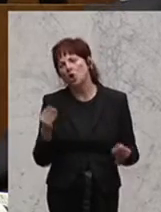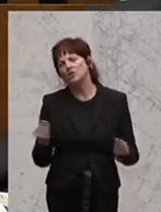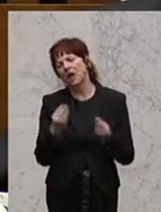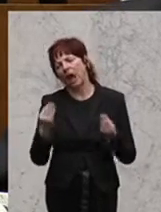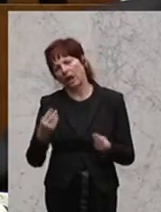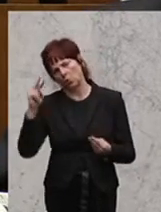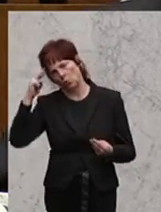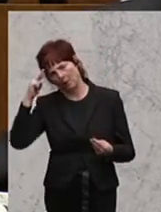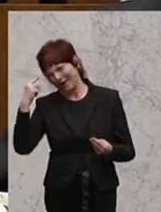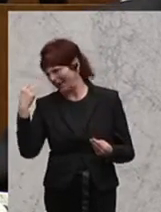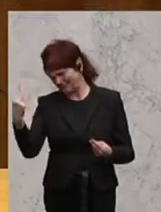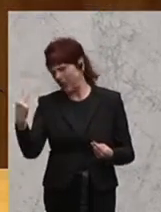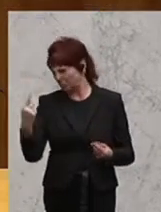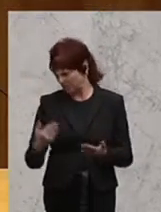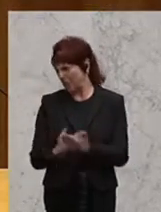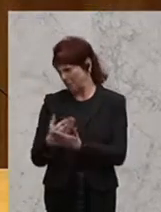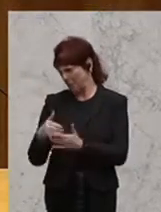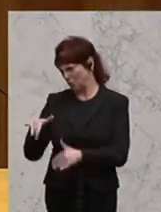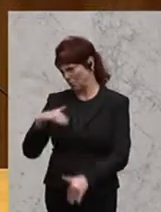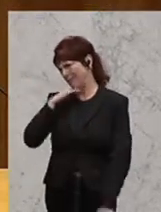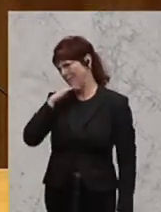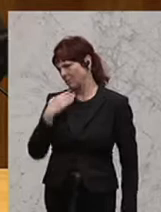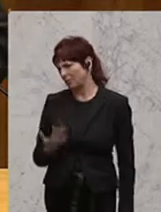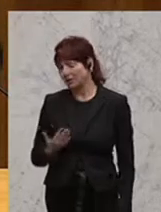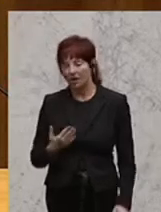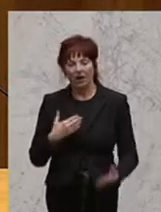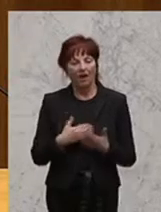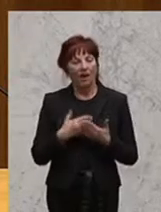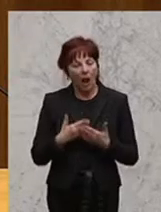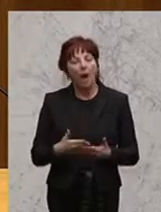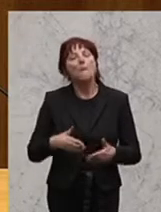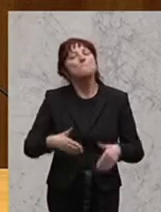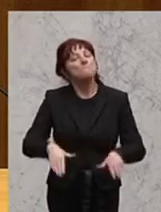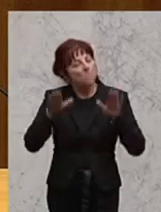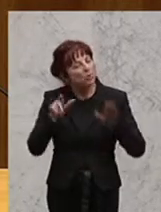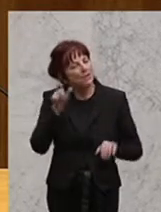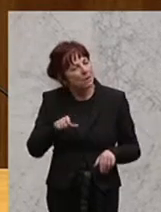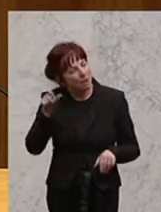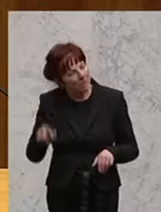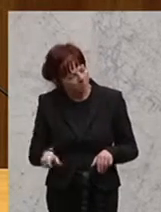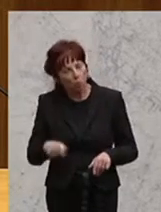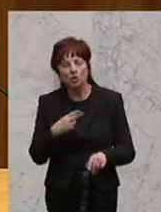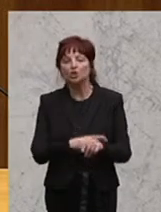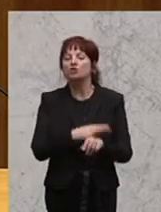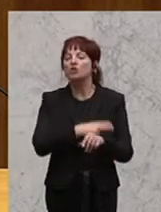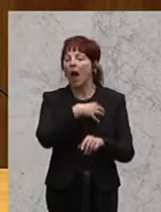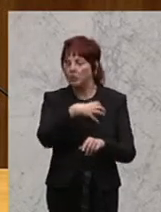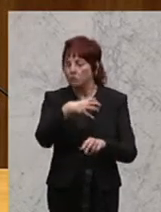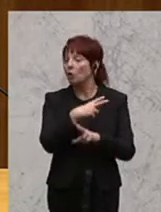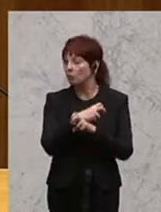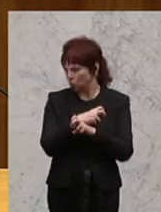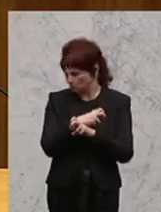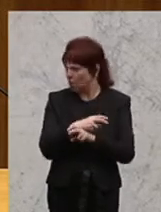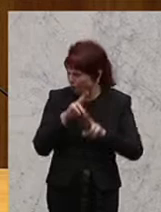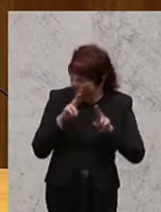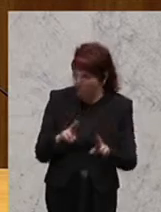ein gebildeter Mann. Das, was ich jetzt gesagt habe, Muslime gehören als Staatsbürger zu Österreich, das ist ein empirischer Befund,